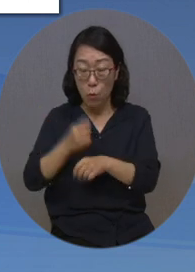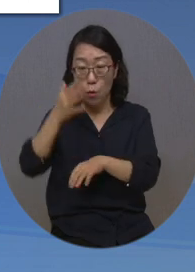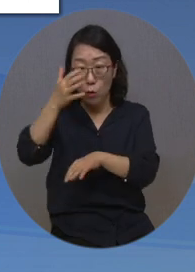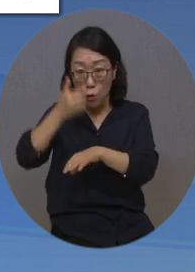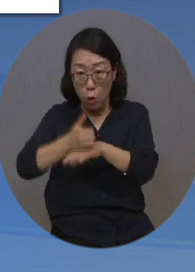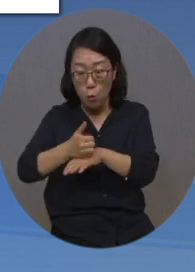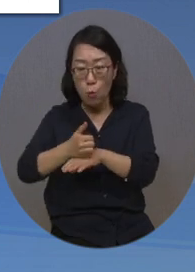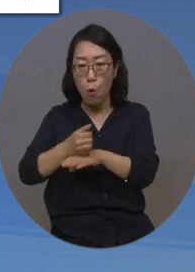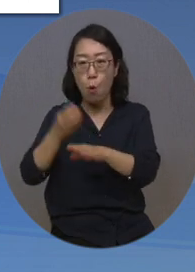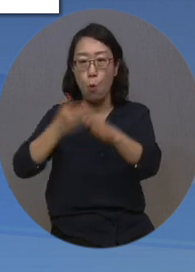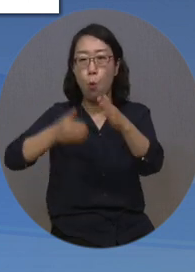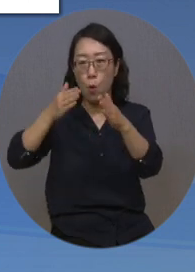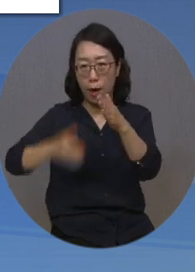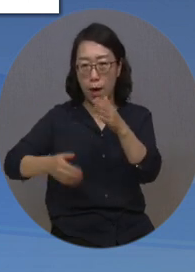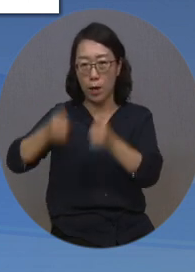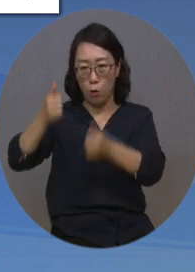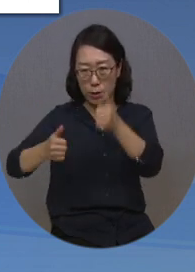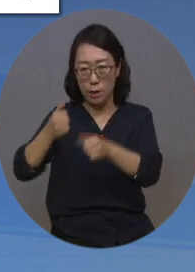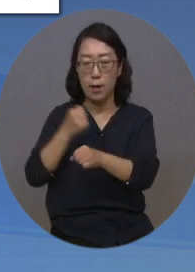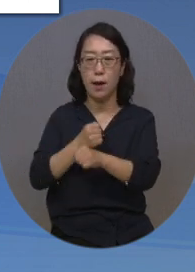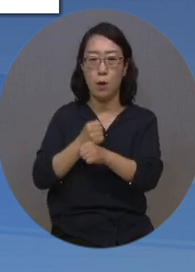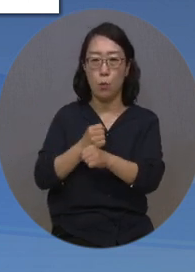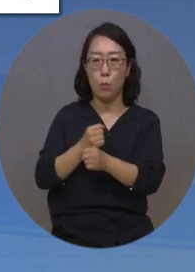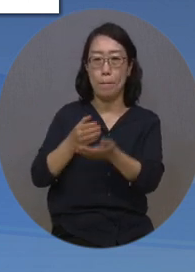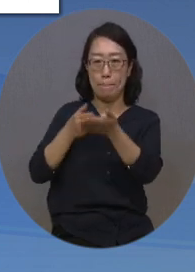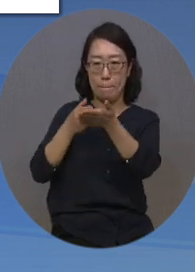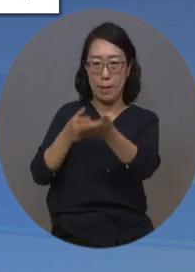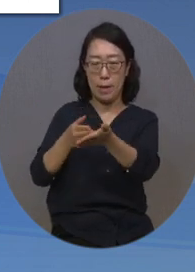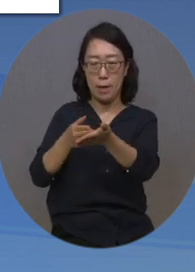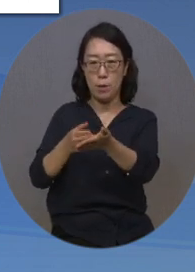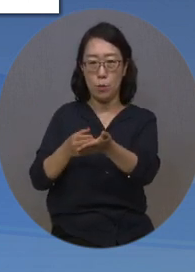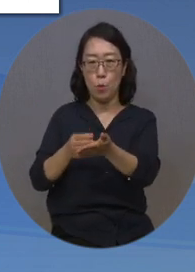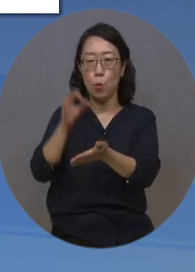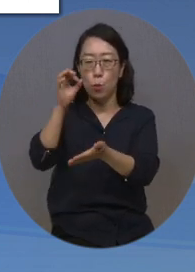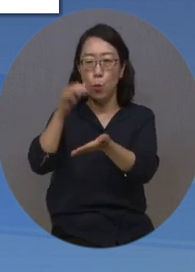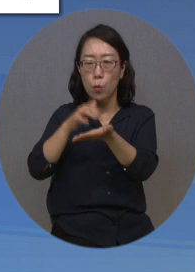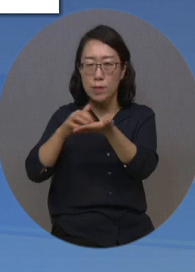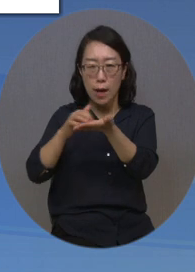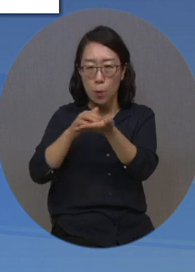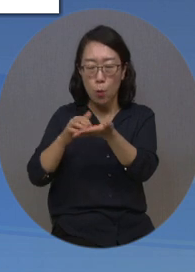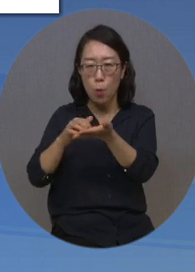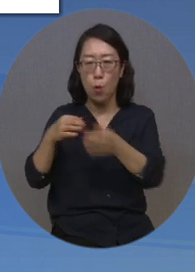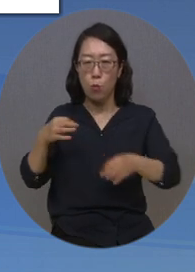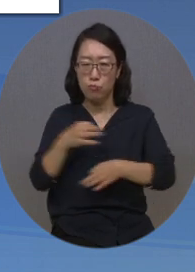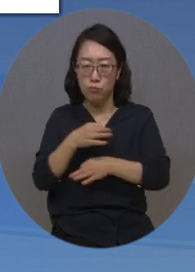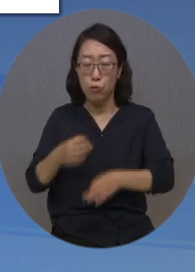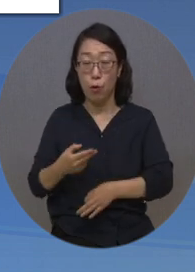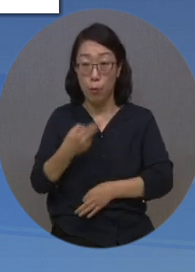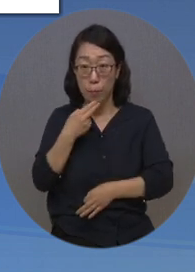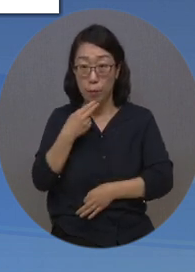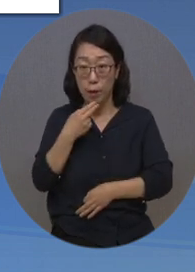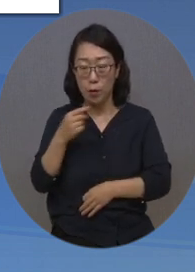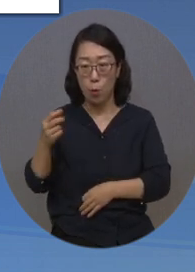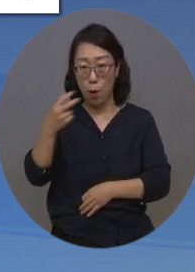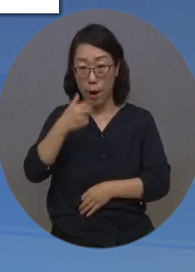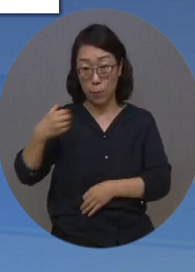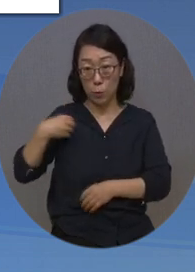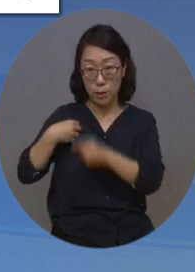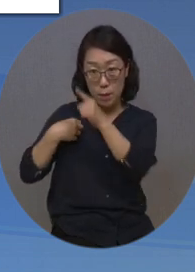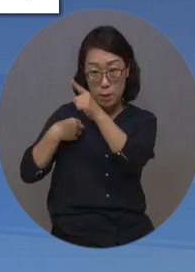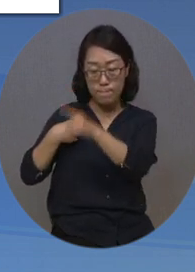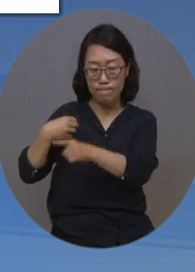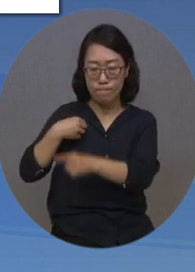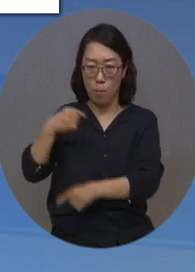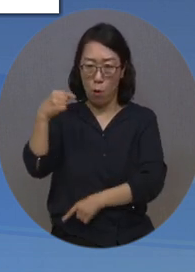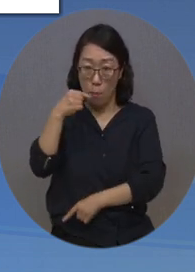공개 경쟁으로 실시하도록 했습니다. 이외에도 회계 부정이나 불법행위 등에 대한 감독기관의 책임을 강화하고